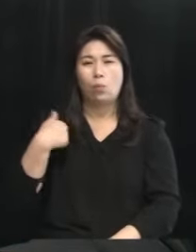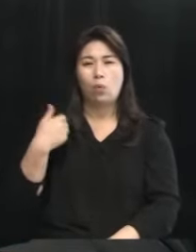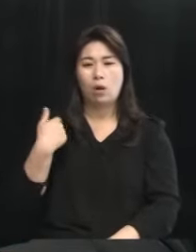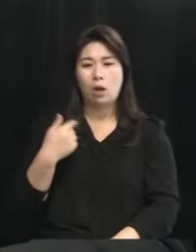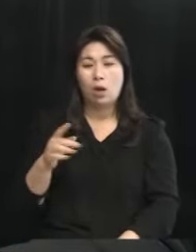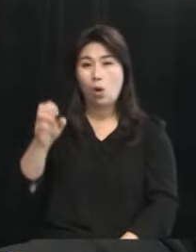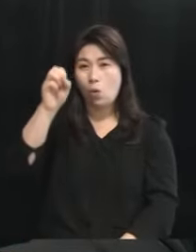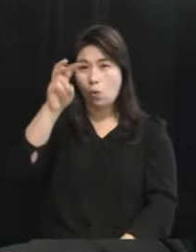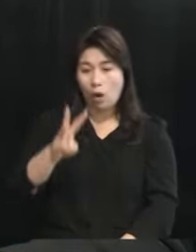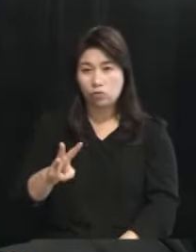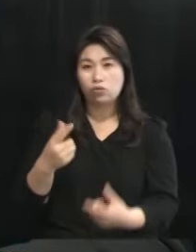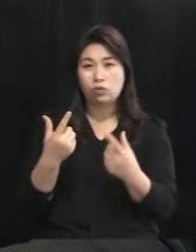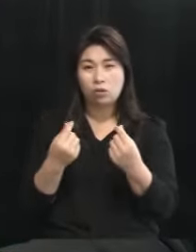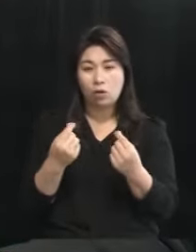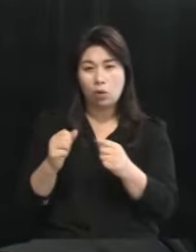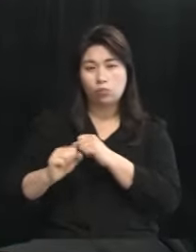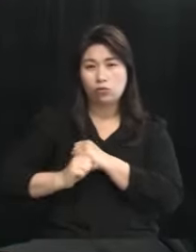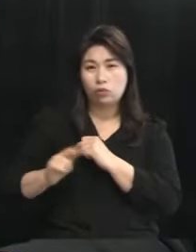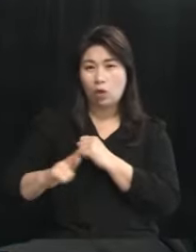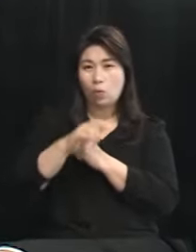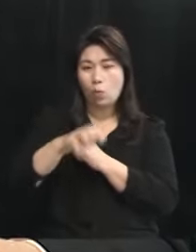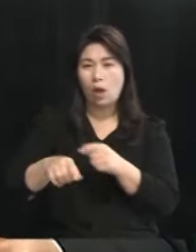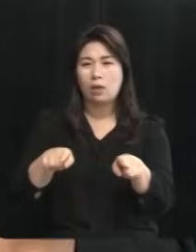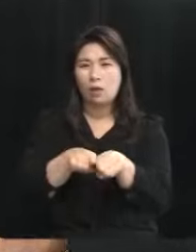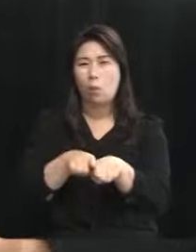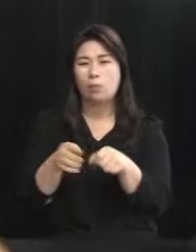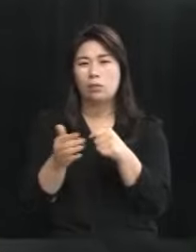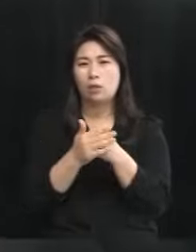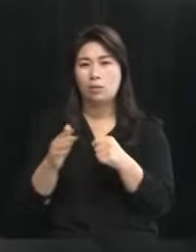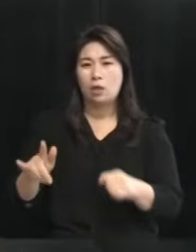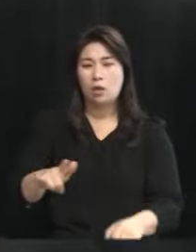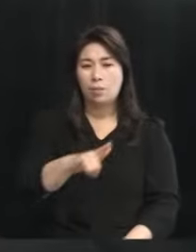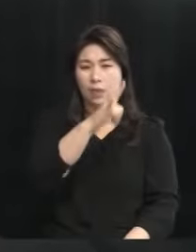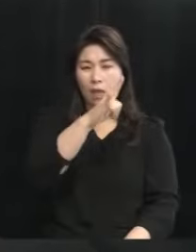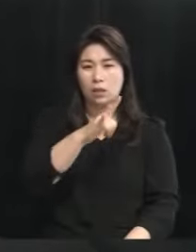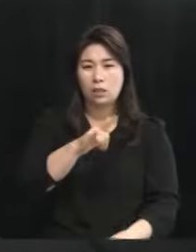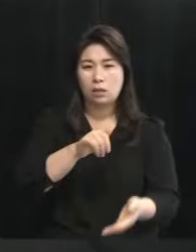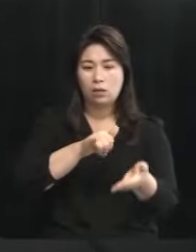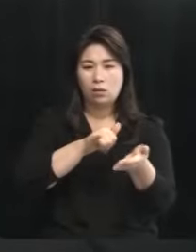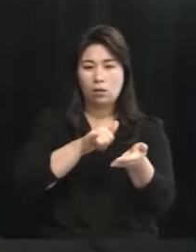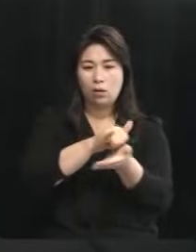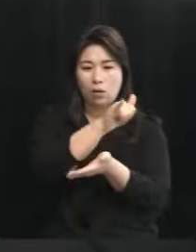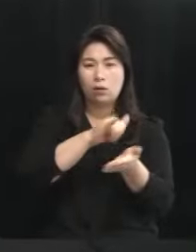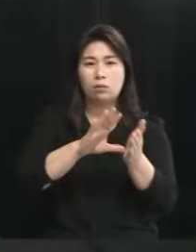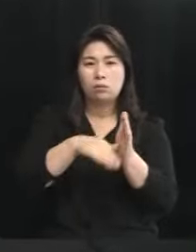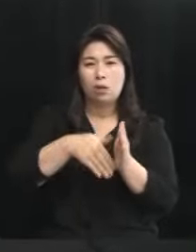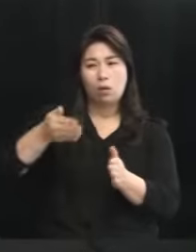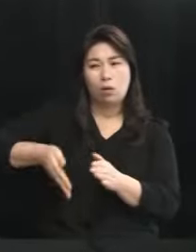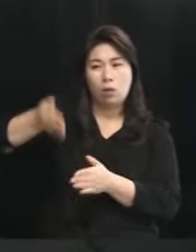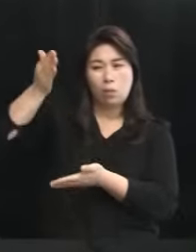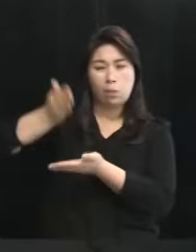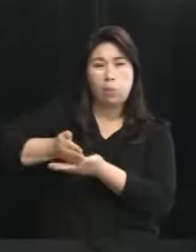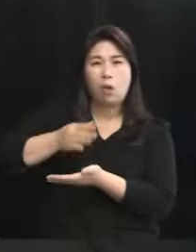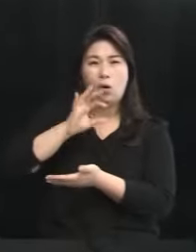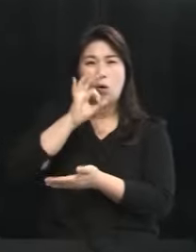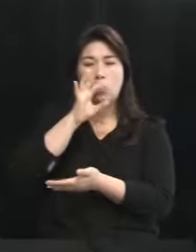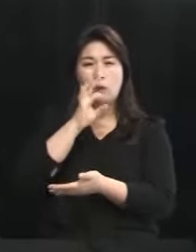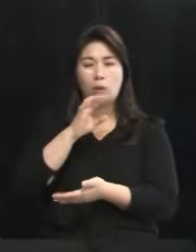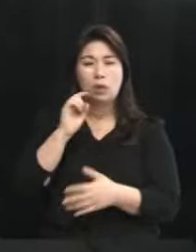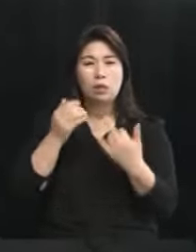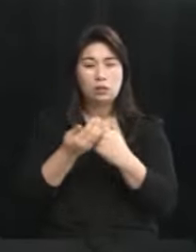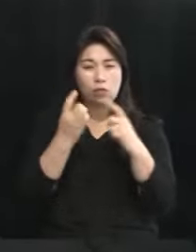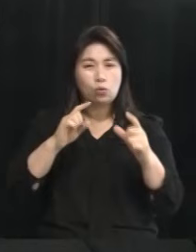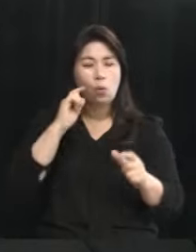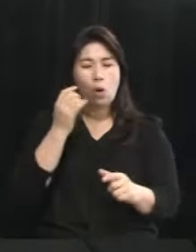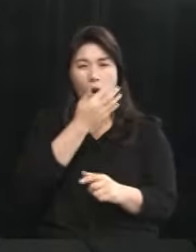광주공항 같은 경우 군사공항으로 사용하고 있기 때문에 비행기 입착륙 창문을 전혀 열 수가 없습니다 제주도의 아름다운 자연